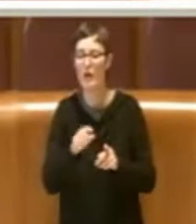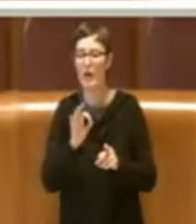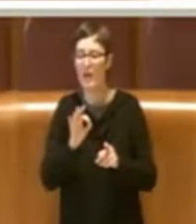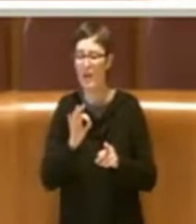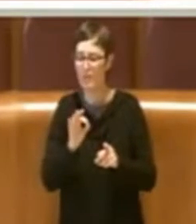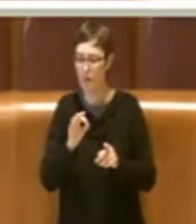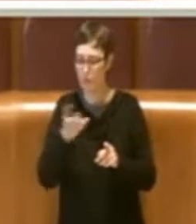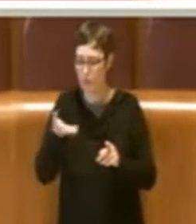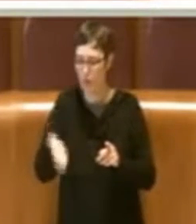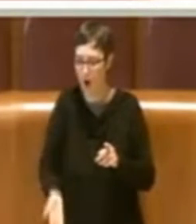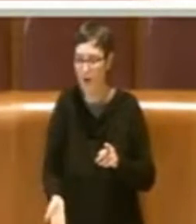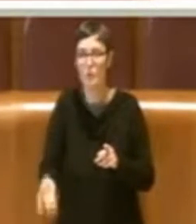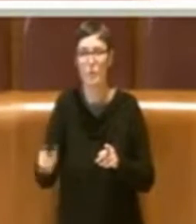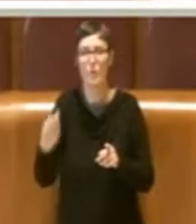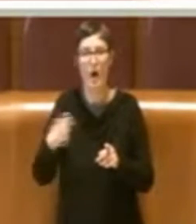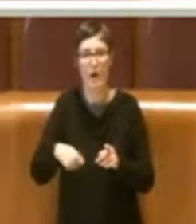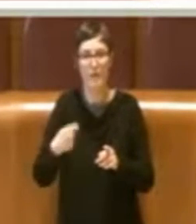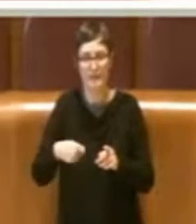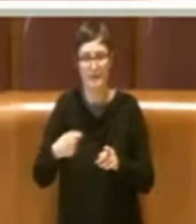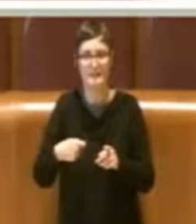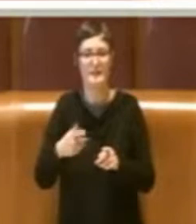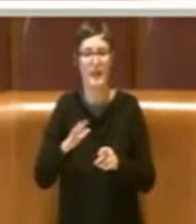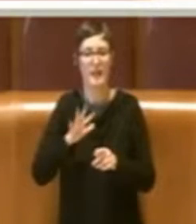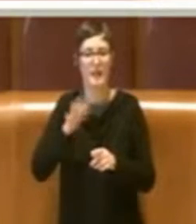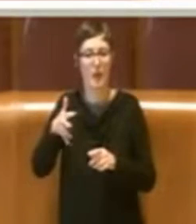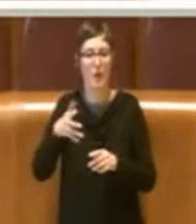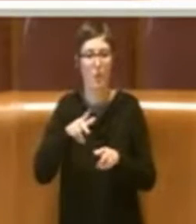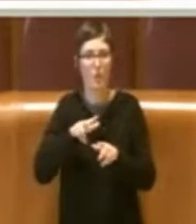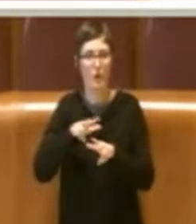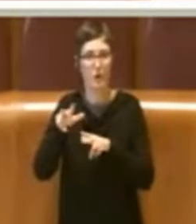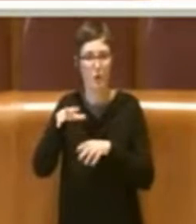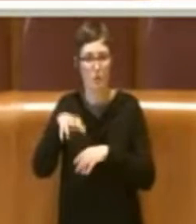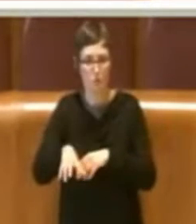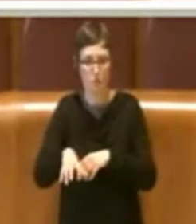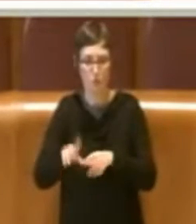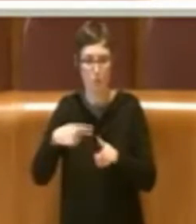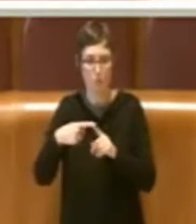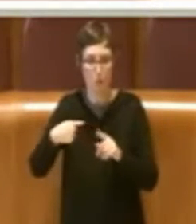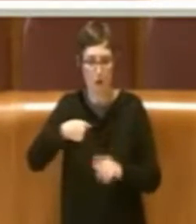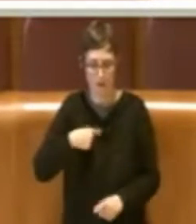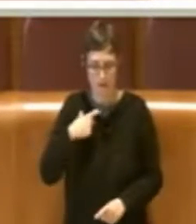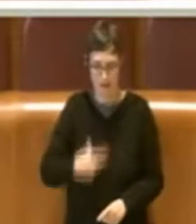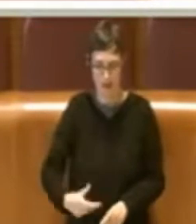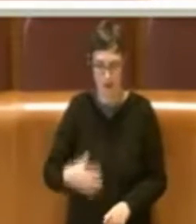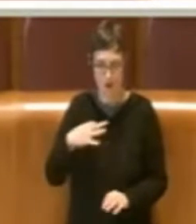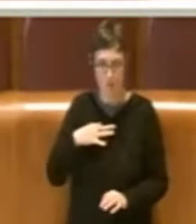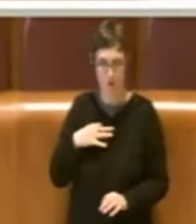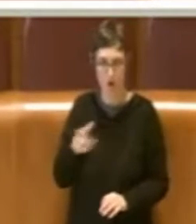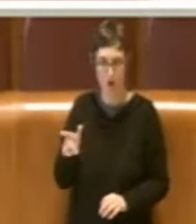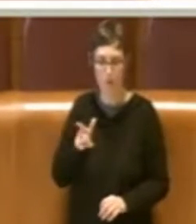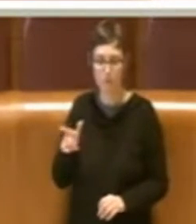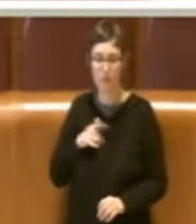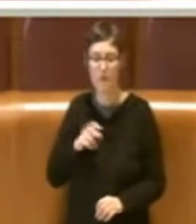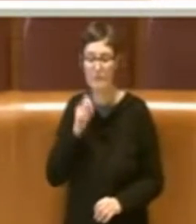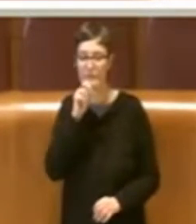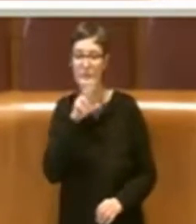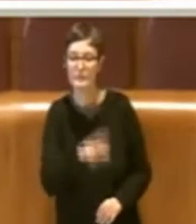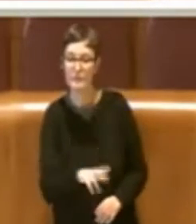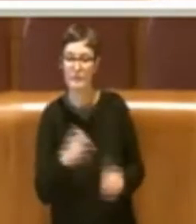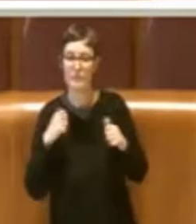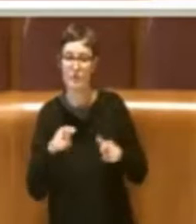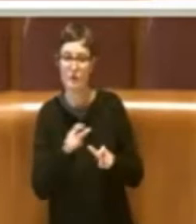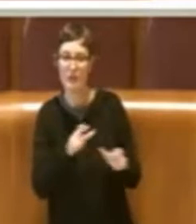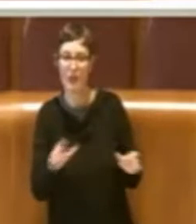io stessa, a notificarla ai cittadini perché tramite un accessai atti